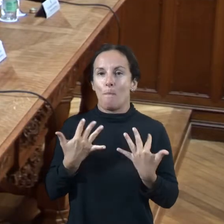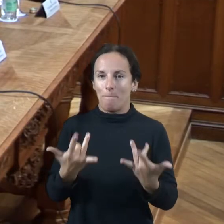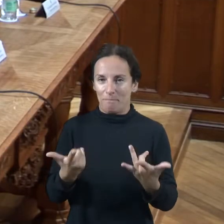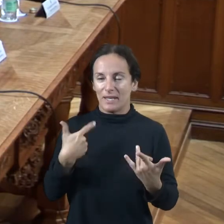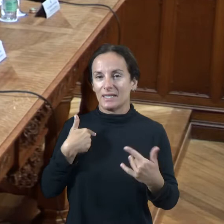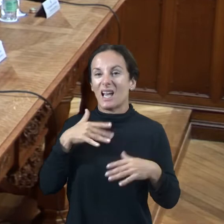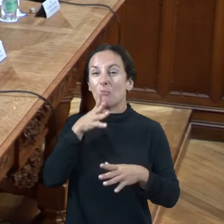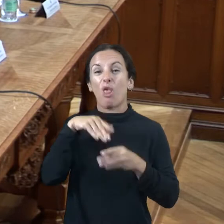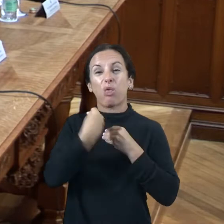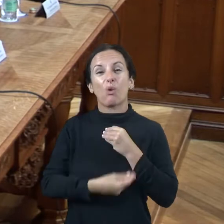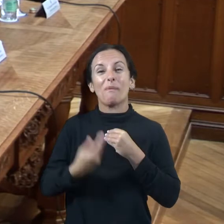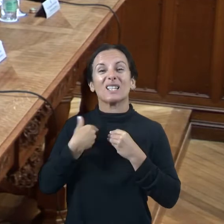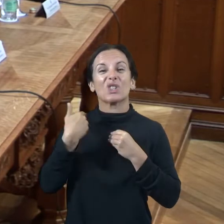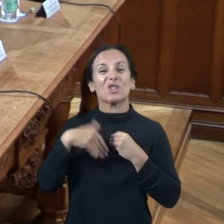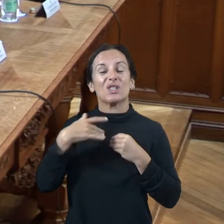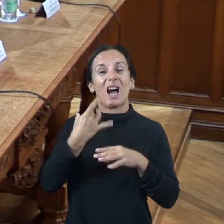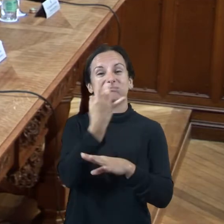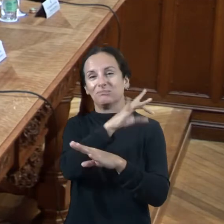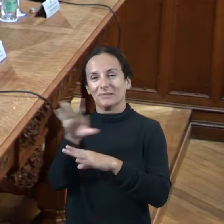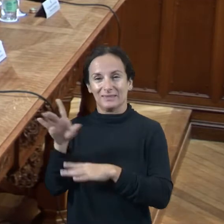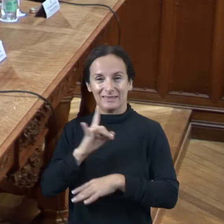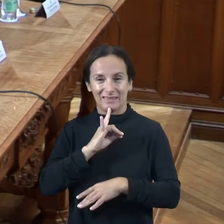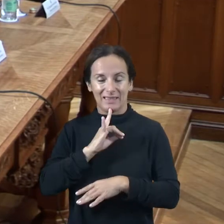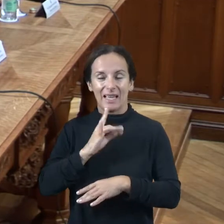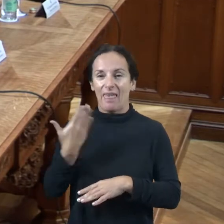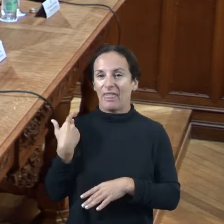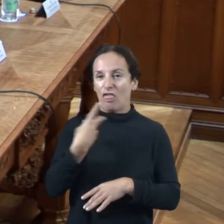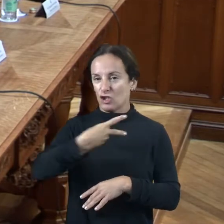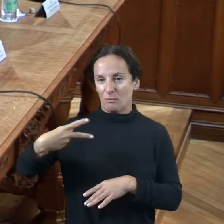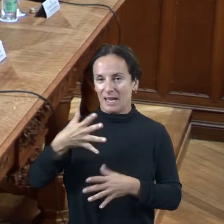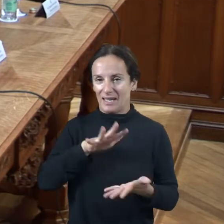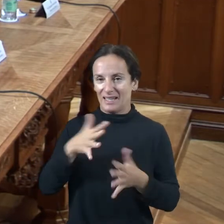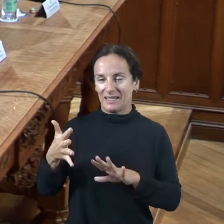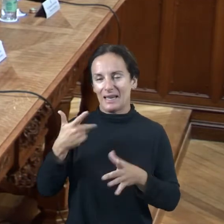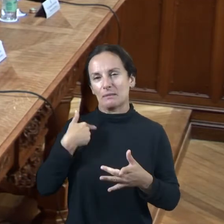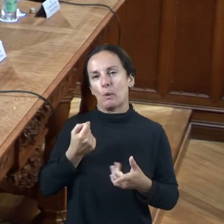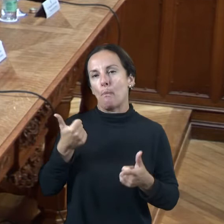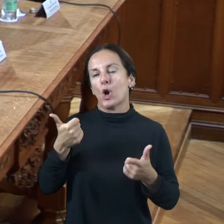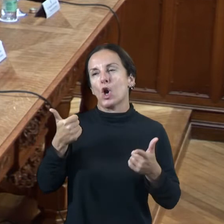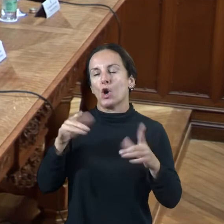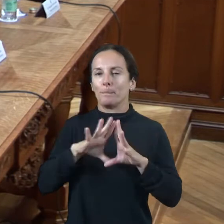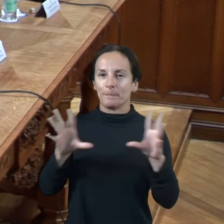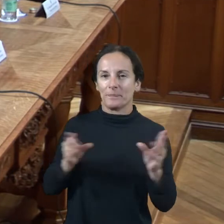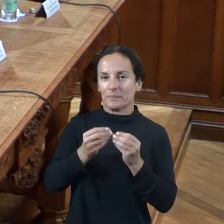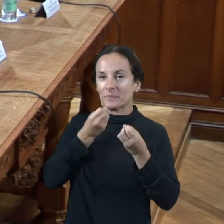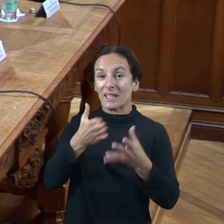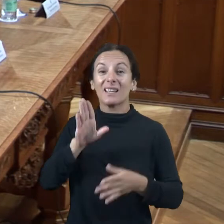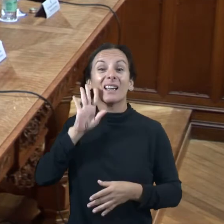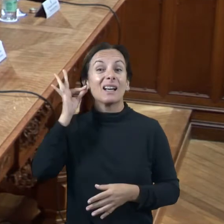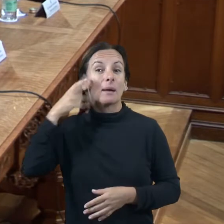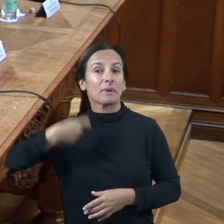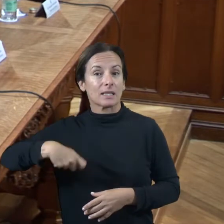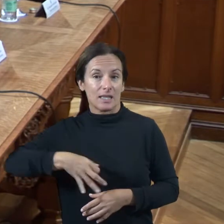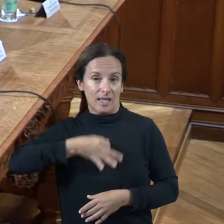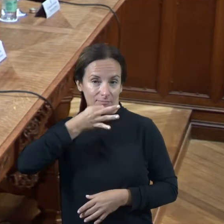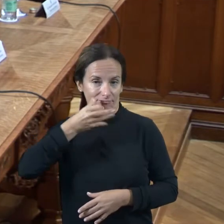per correu electrònic ja fa una setmana o dues però el repassarem un poc per damunt bueno com ha comentat ser president el consell esportiu de Mallorca és